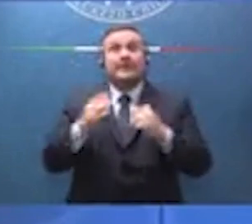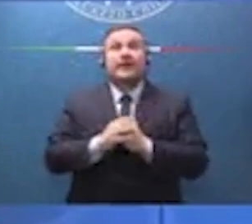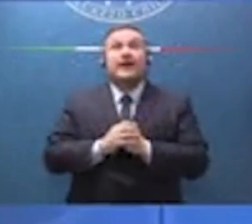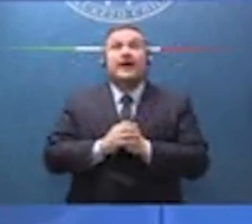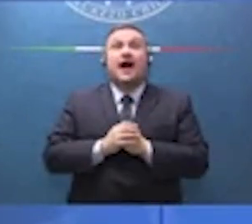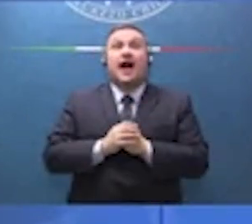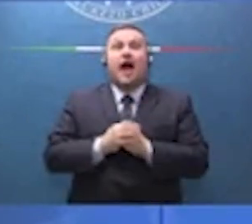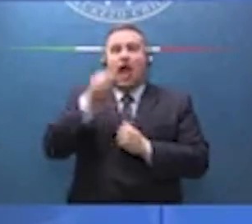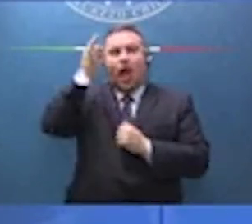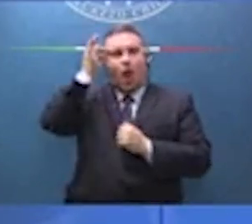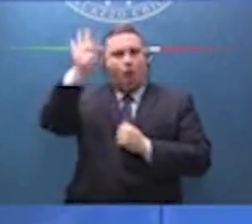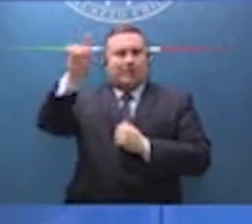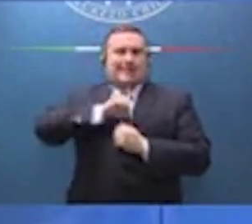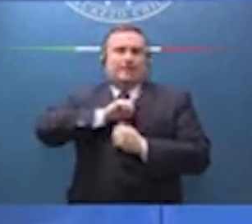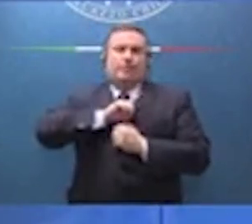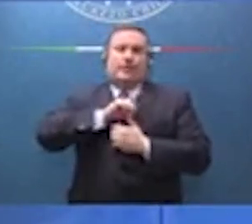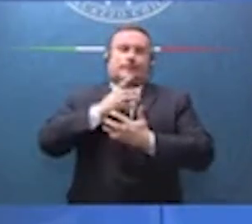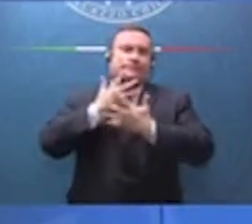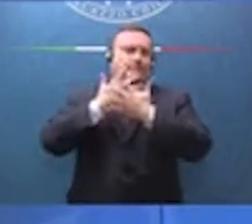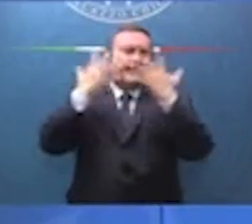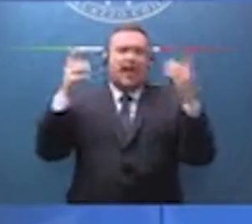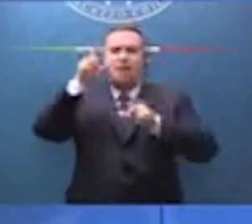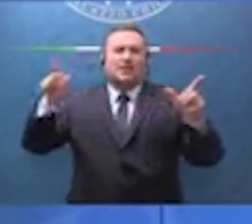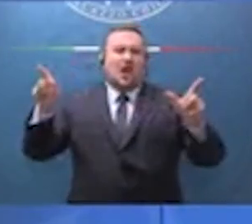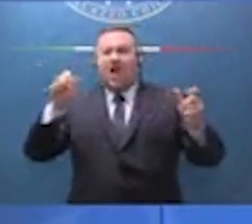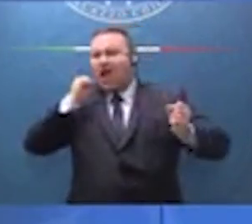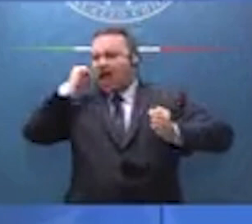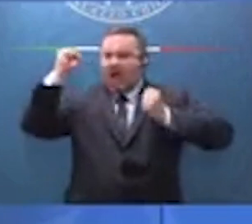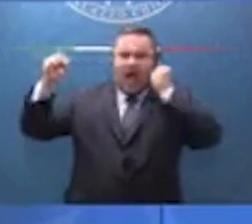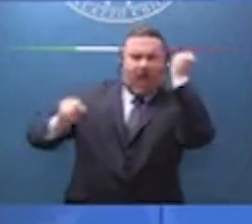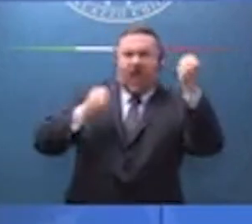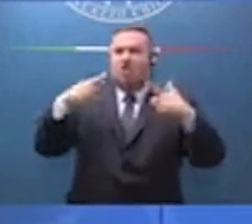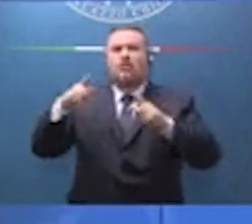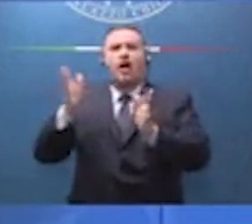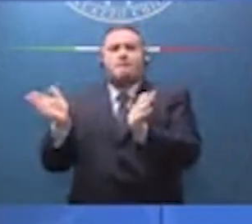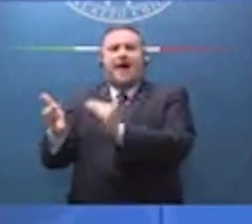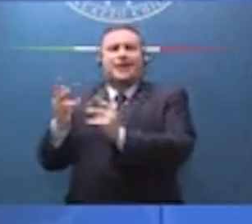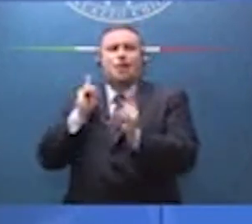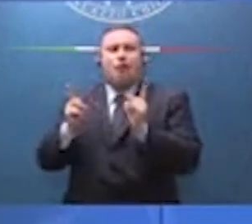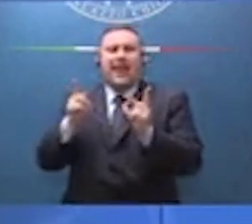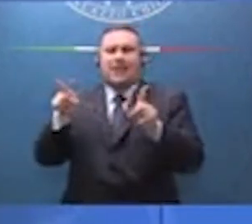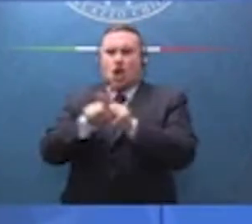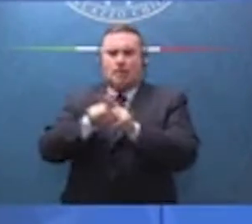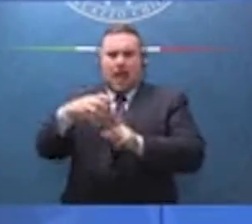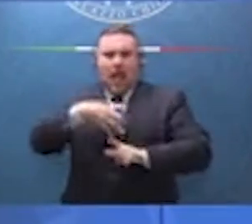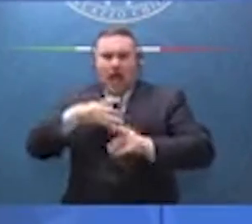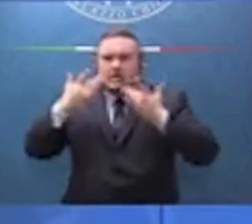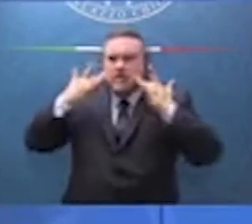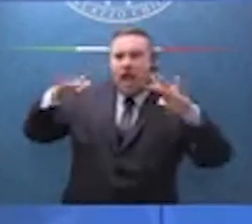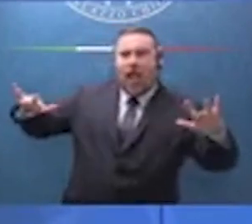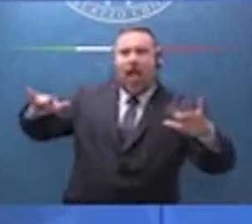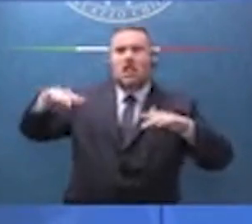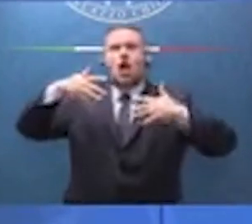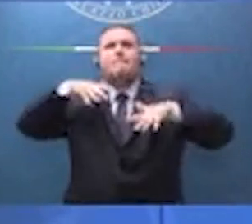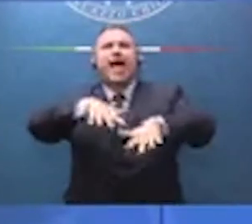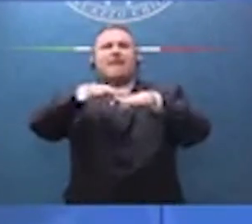e ovviamente si stracceranno le vesti, vedo forze politiche che già chiamano la piazza.